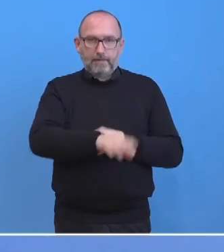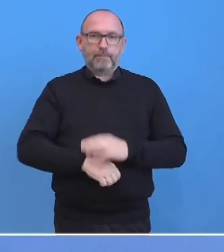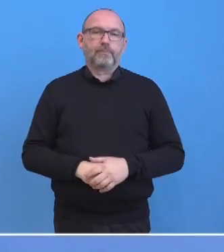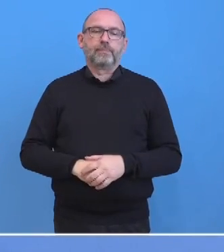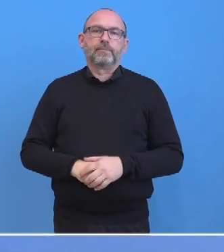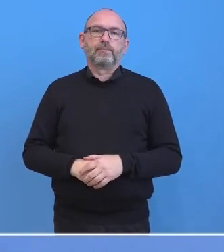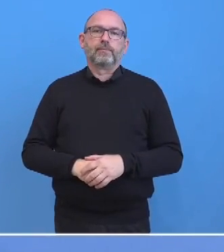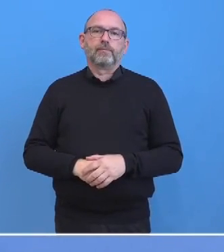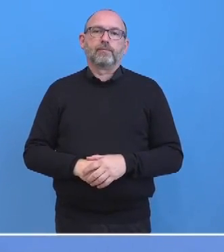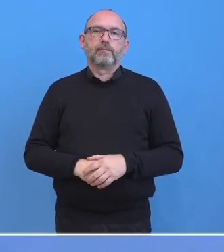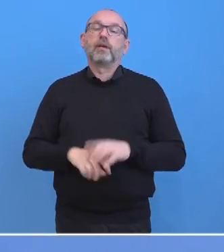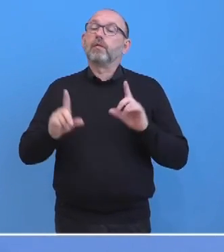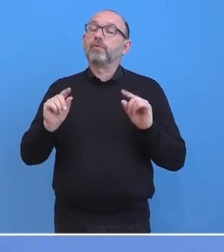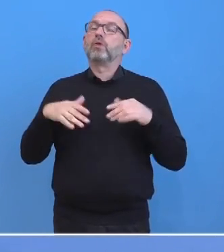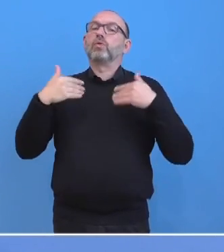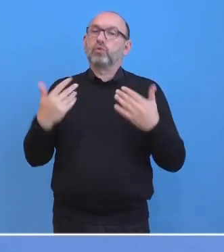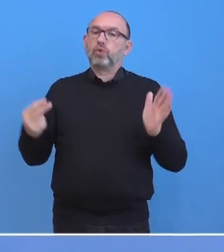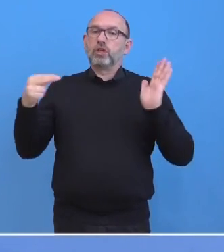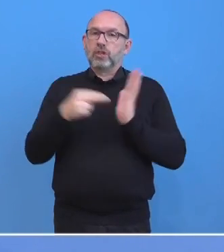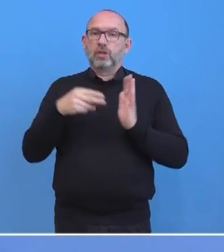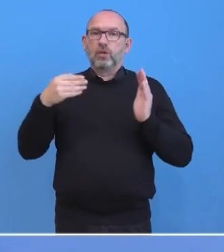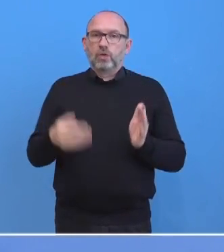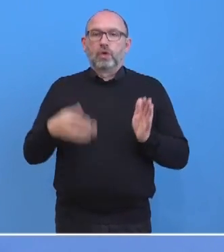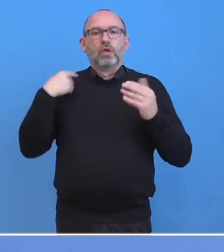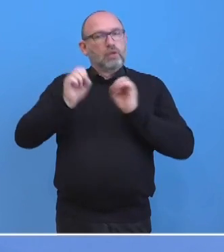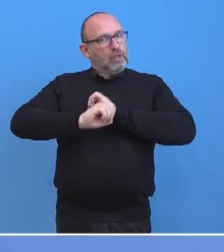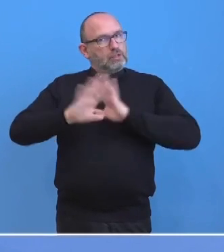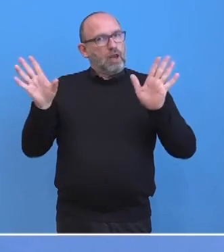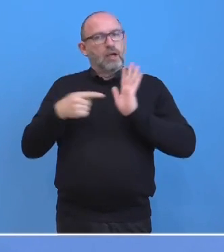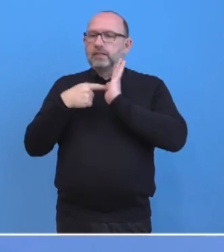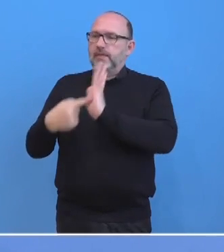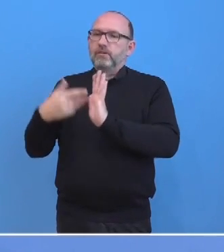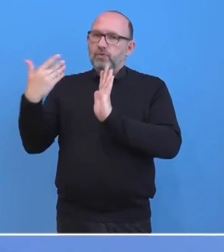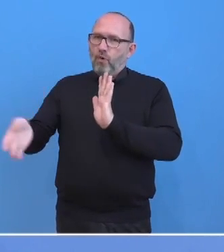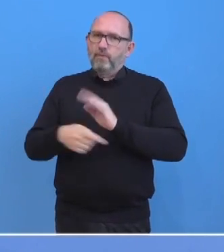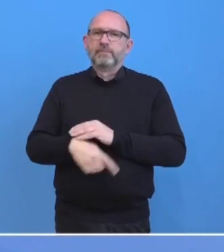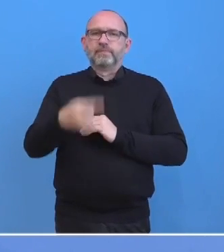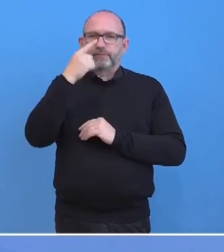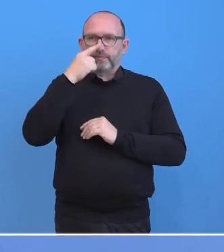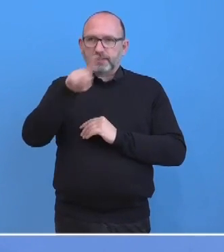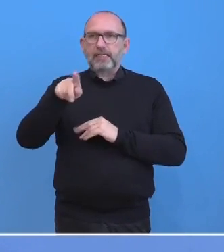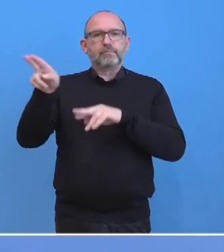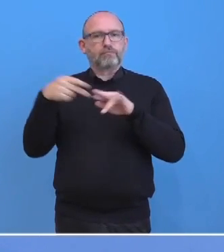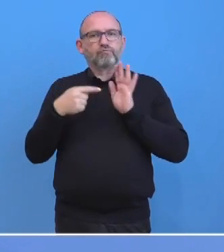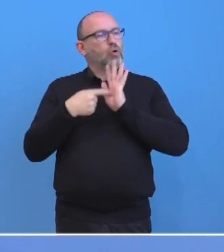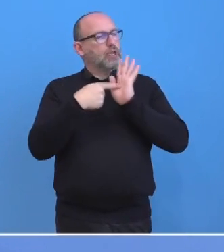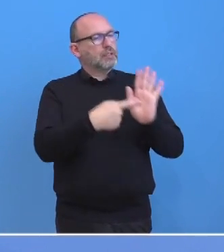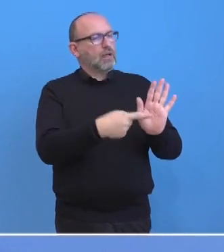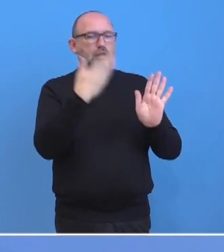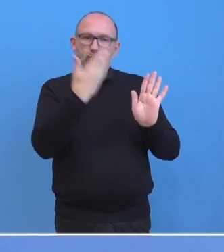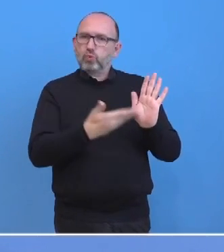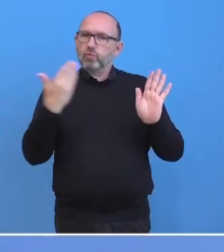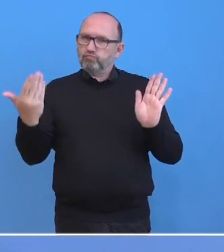ist der Stand, dass wir unsere Position im Moment sehr klar gemacht haben. Die thailändische Seite hat uns ihre Position dargelegt.